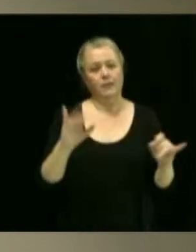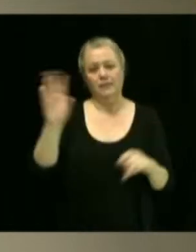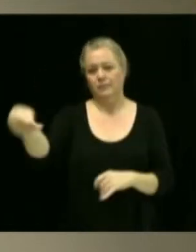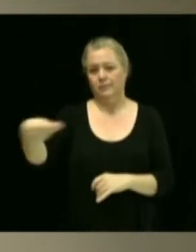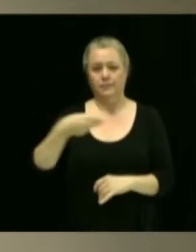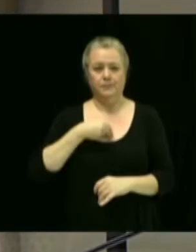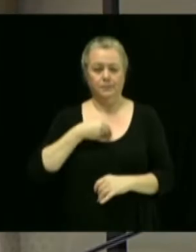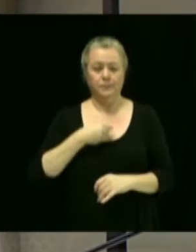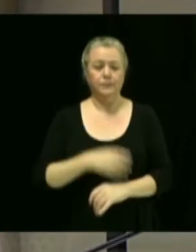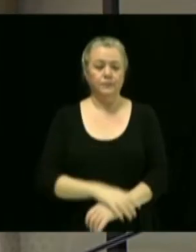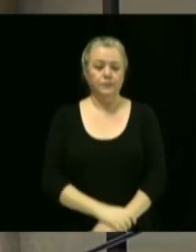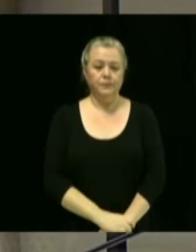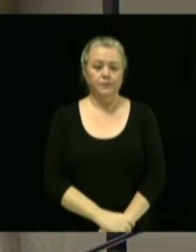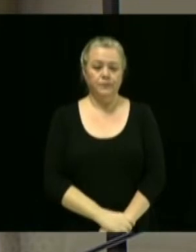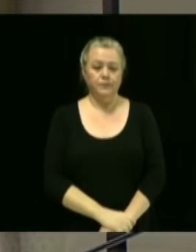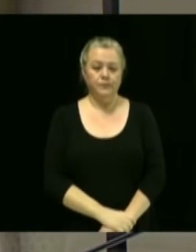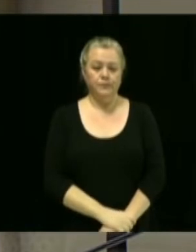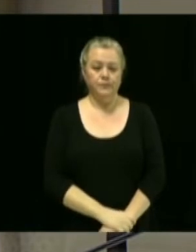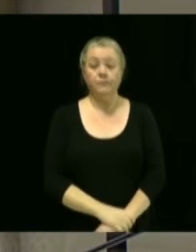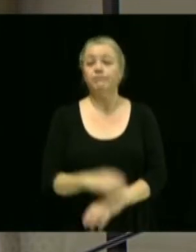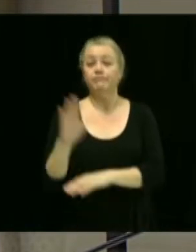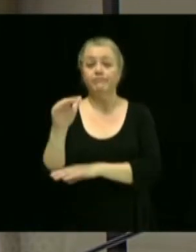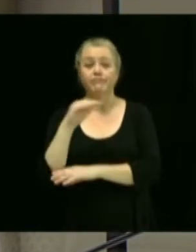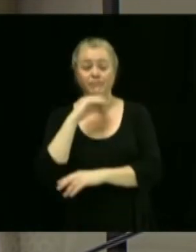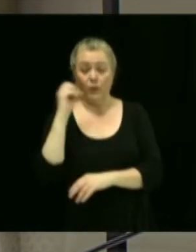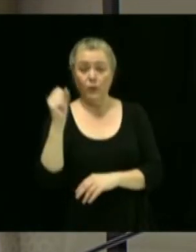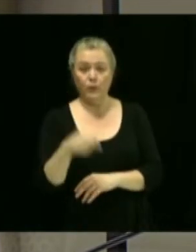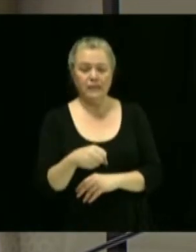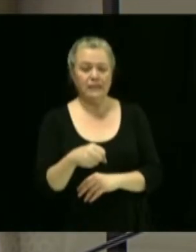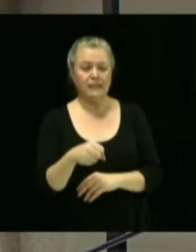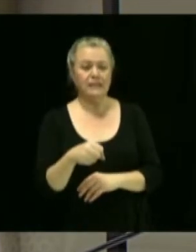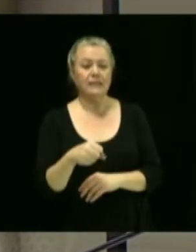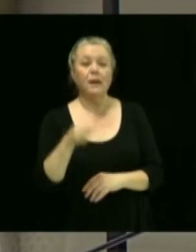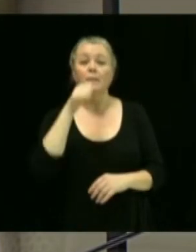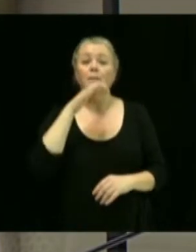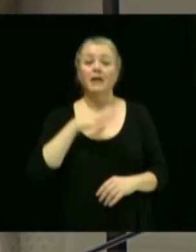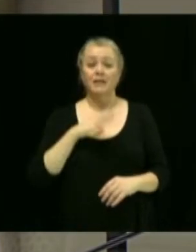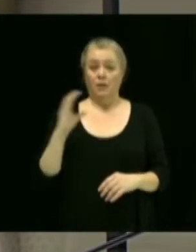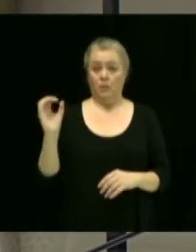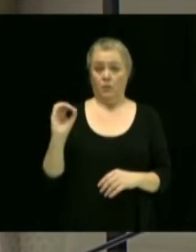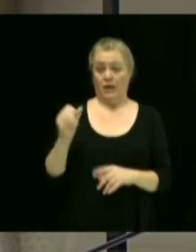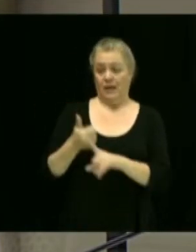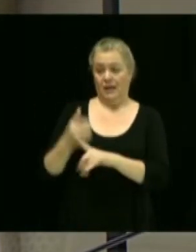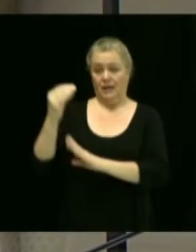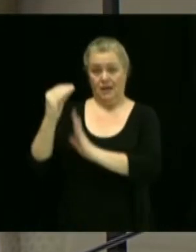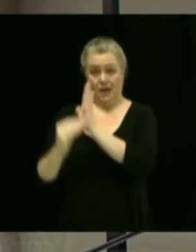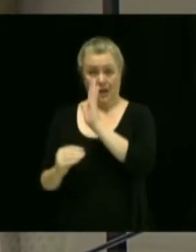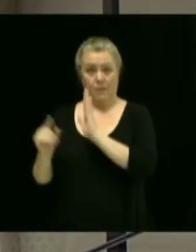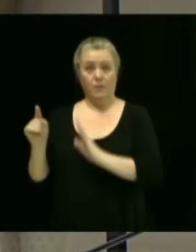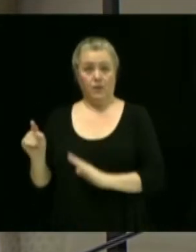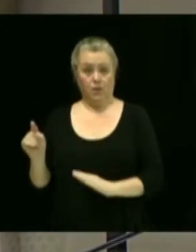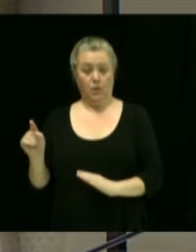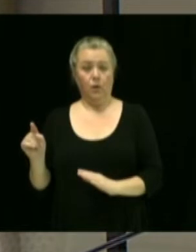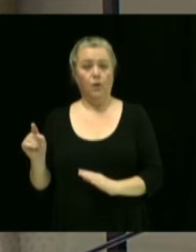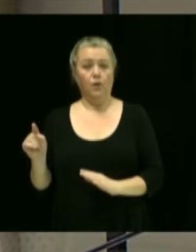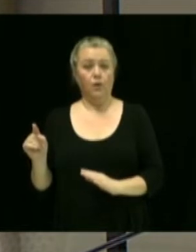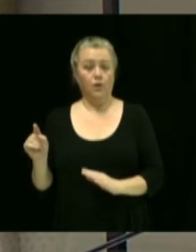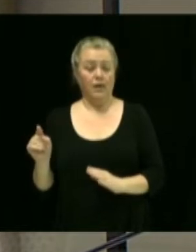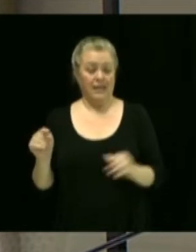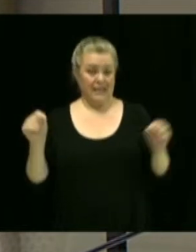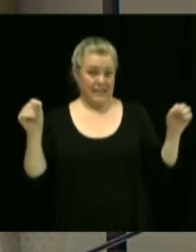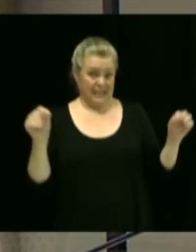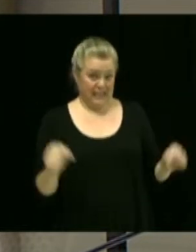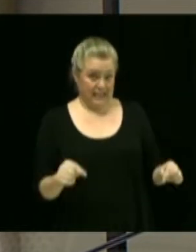Oui. Alors, il s'agit d'un rapport de Mme Ouellet qui fait rapport que nous possédons des